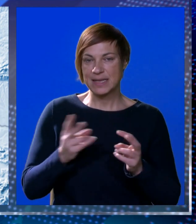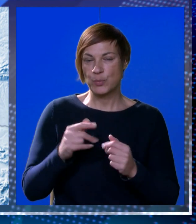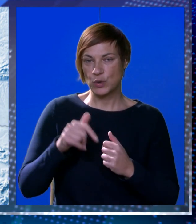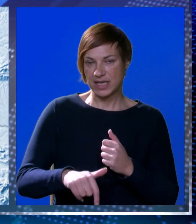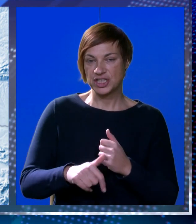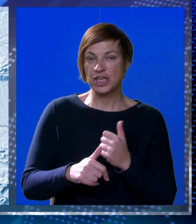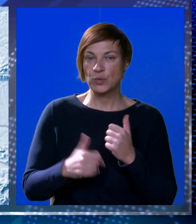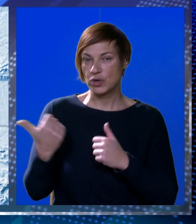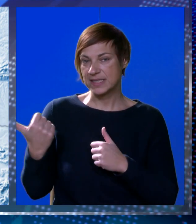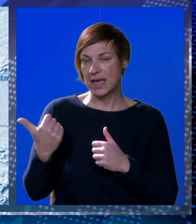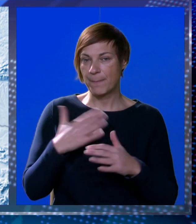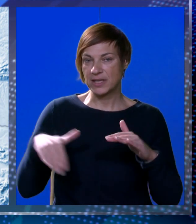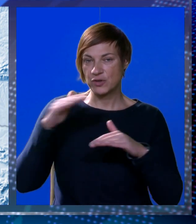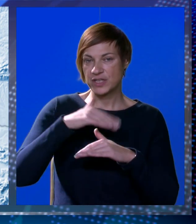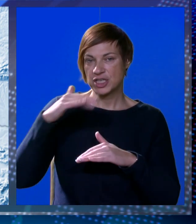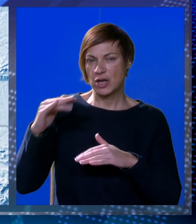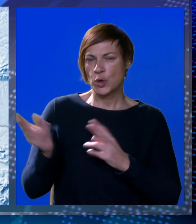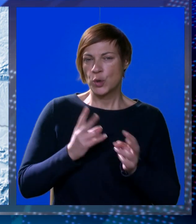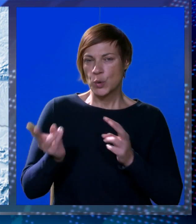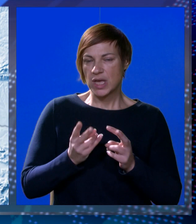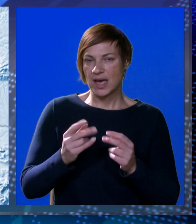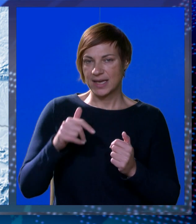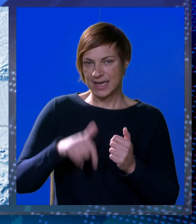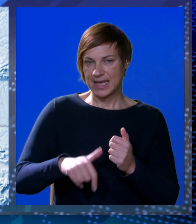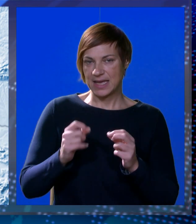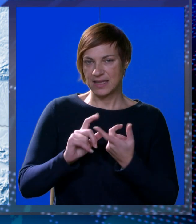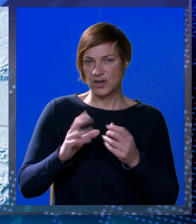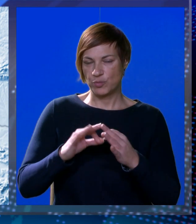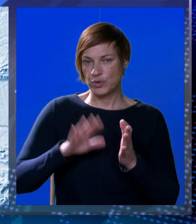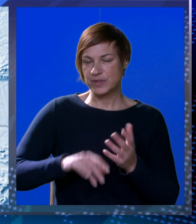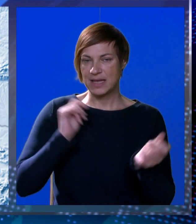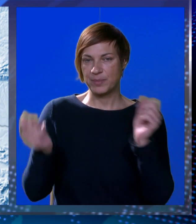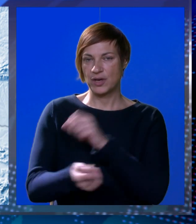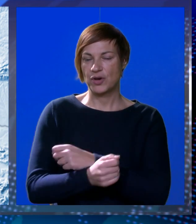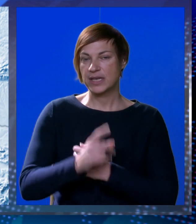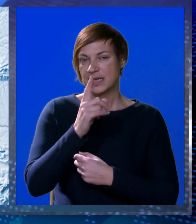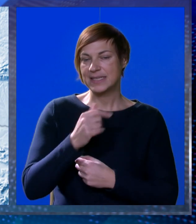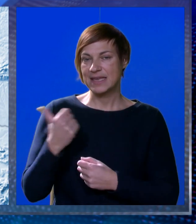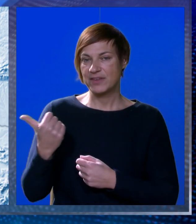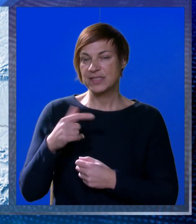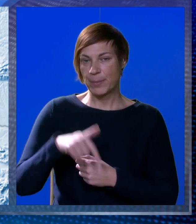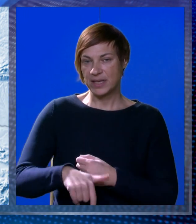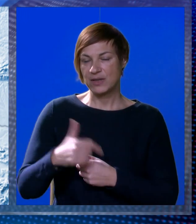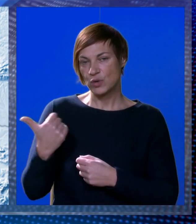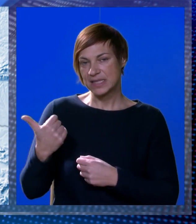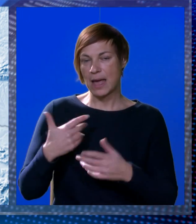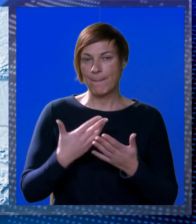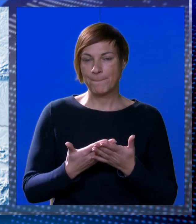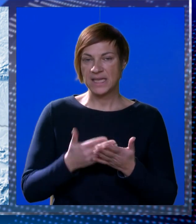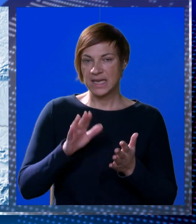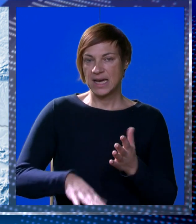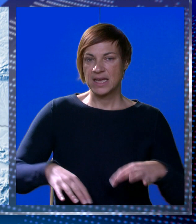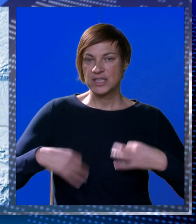Zapuhaće umiren jugozapadni vjetar u Višem Gorju i Jak. Na Jadranu bura uslabljenju i okretanju na sjeverozapadni i jugozapadni